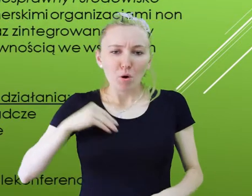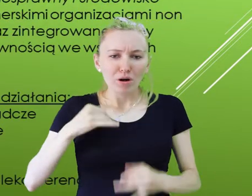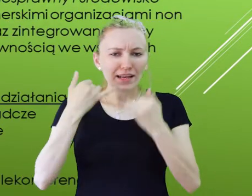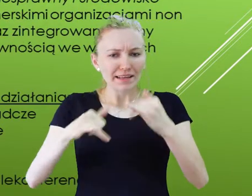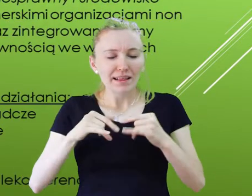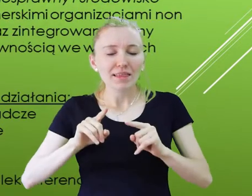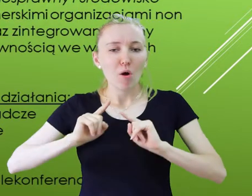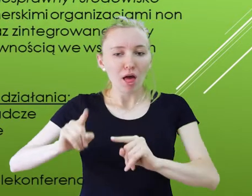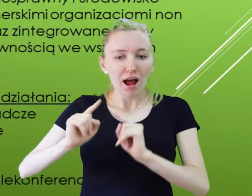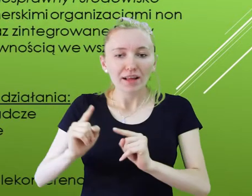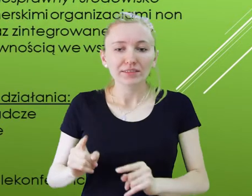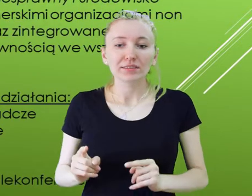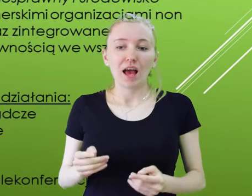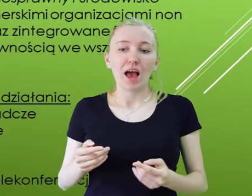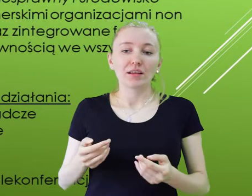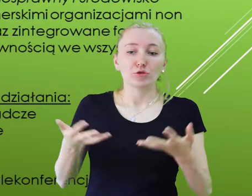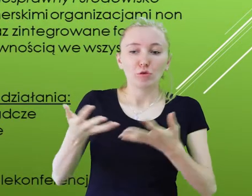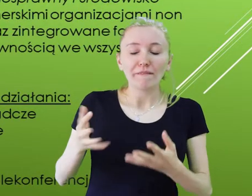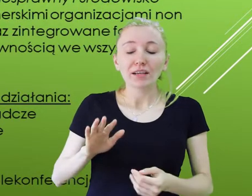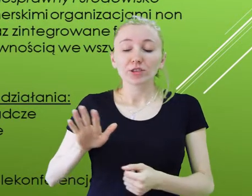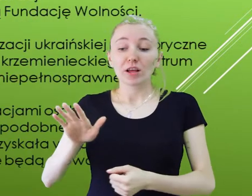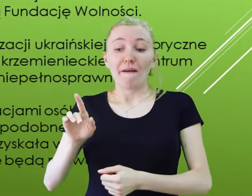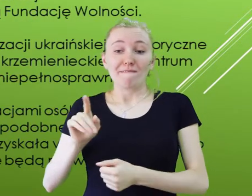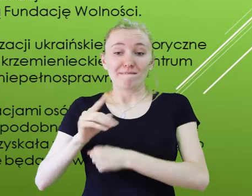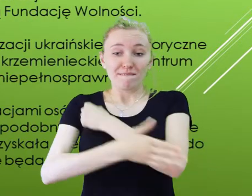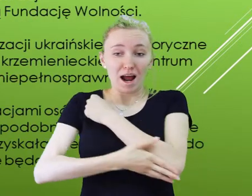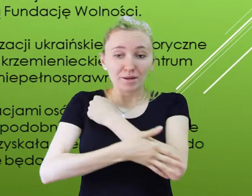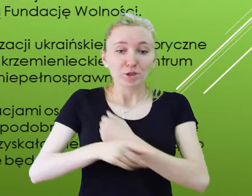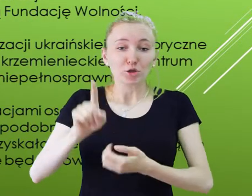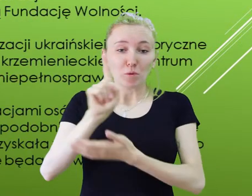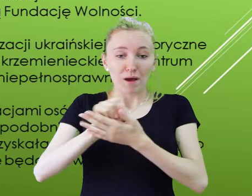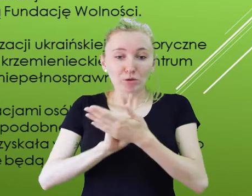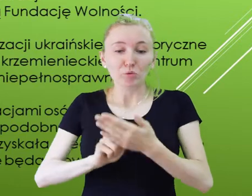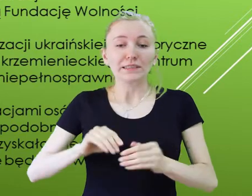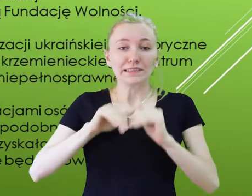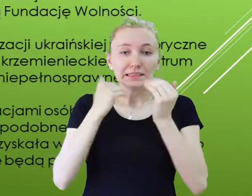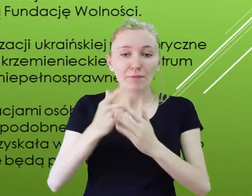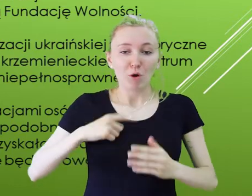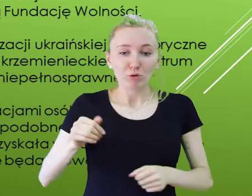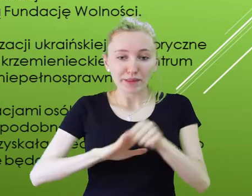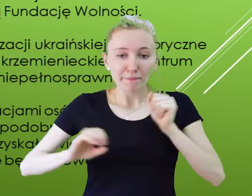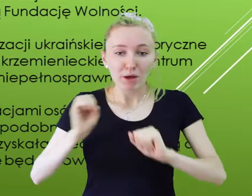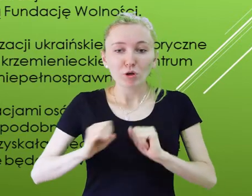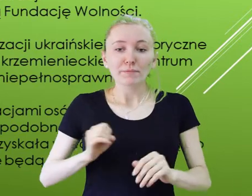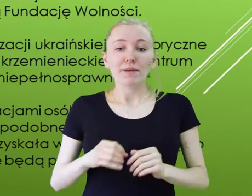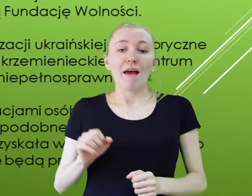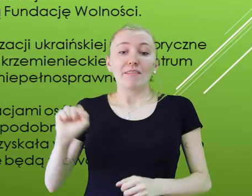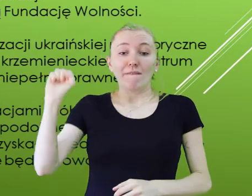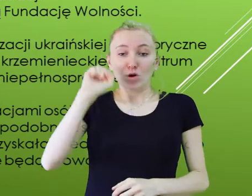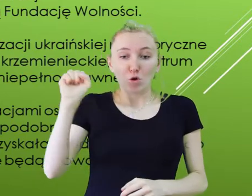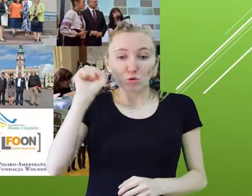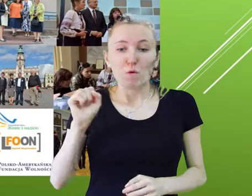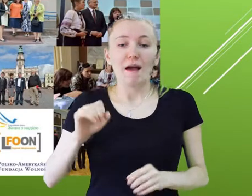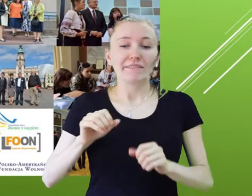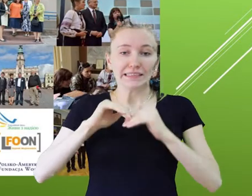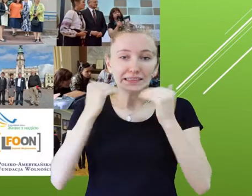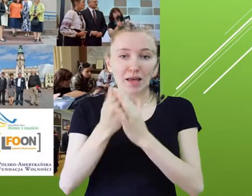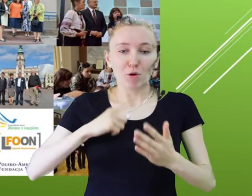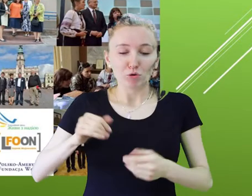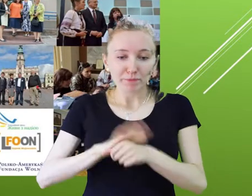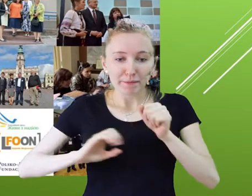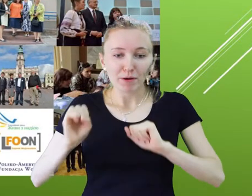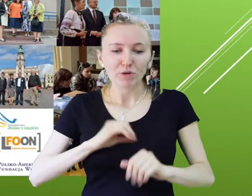Sejmiku Wojewódzkiego oraz organizacji i instytucji partnerskich z kraju Warmińsko-Mazurski Sejmik Osób